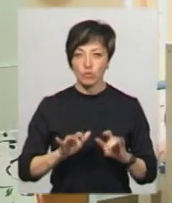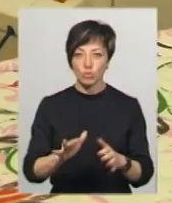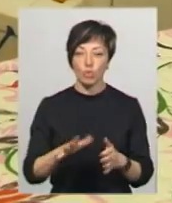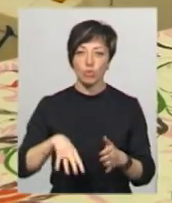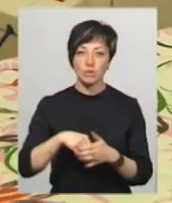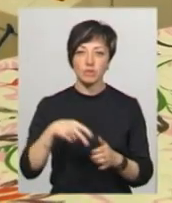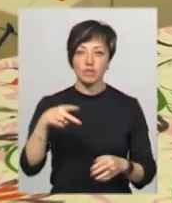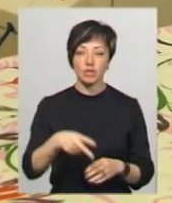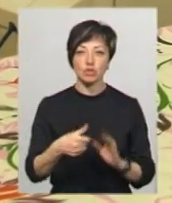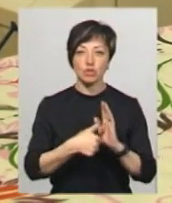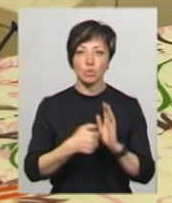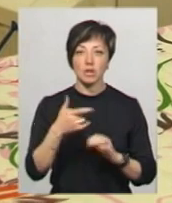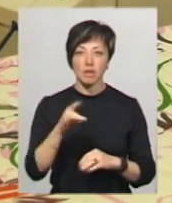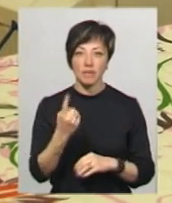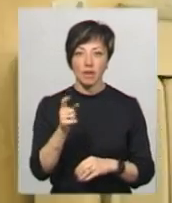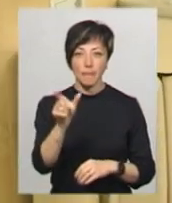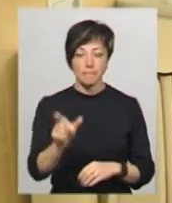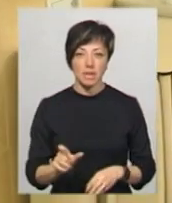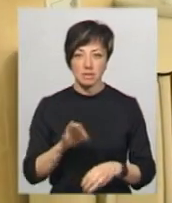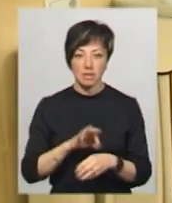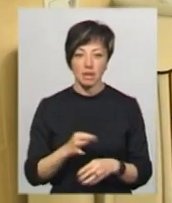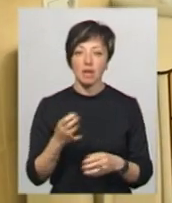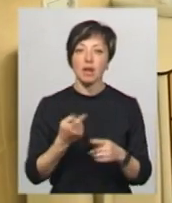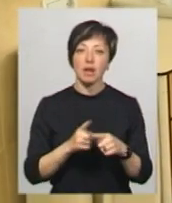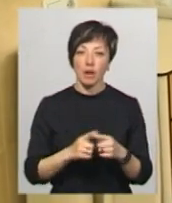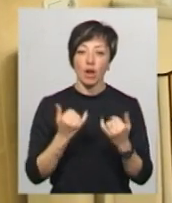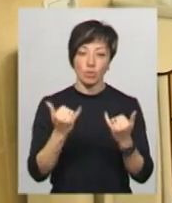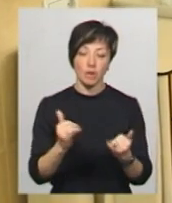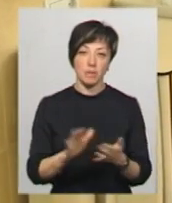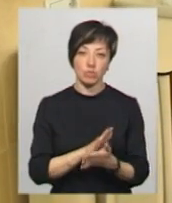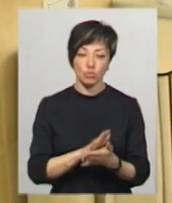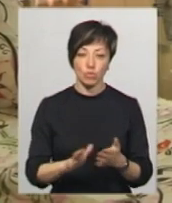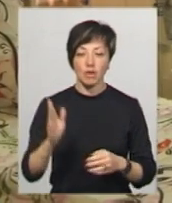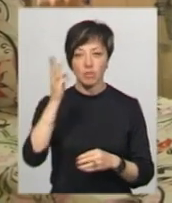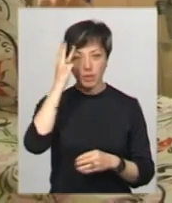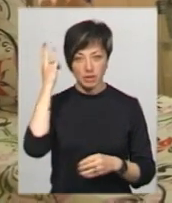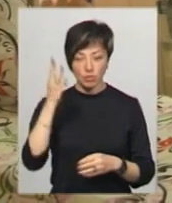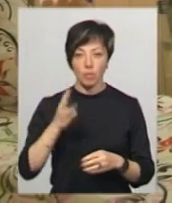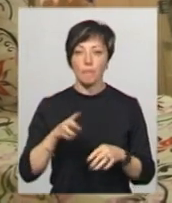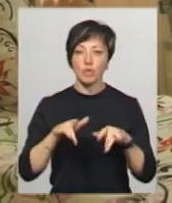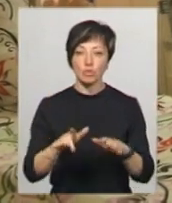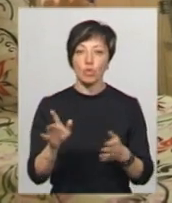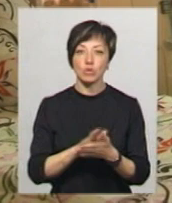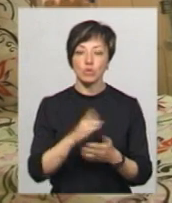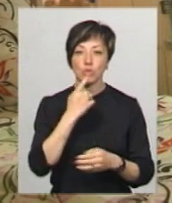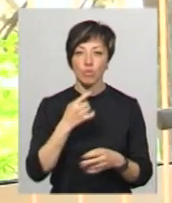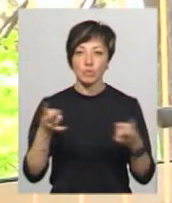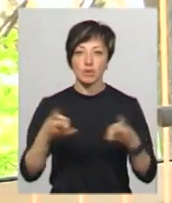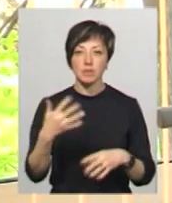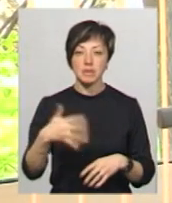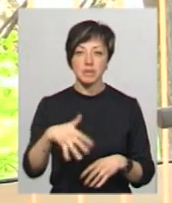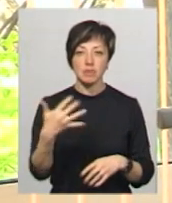коштує 2600 гривень на пацієнта. Для хворих вона безкоштовна. В обласному центрі процедури гемодіалізу потребує